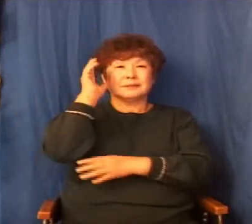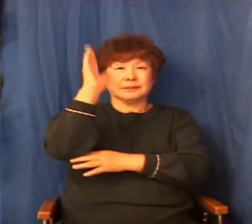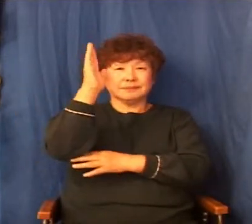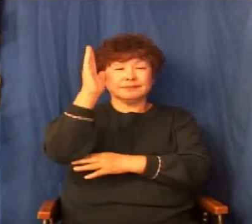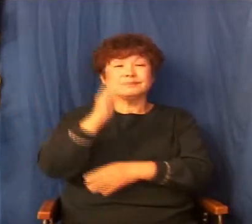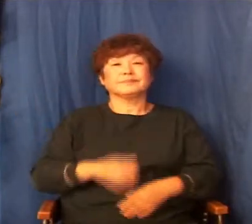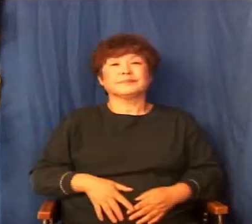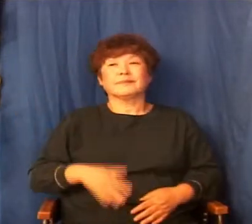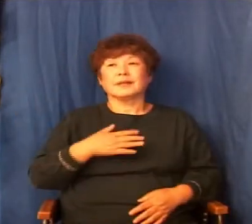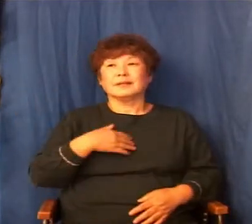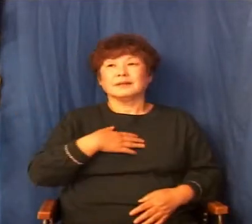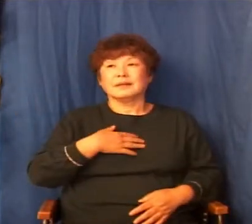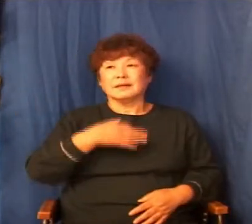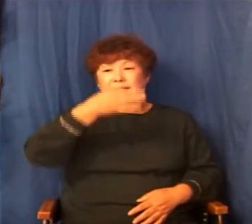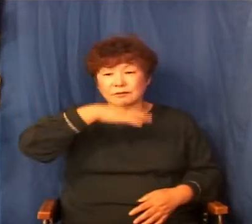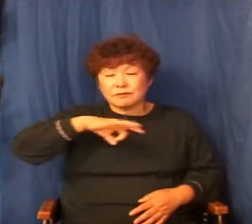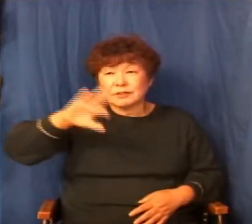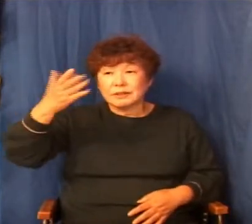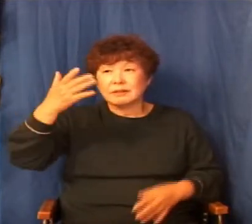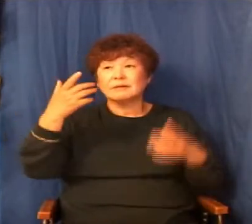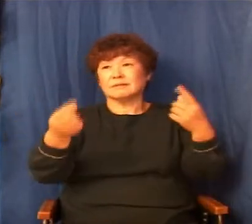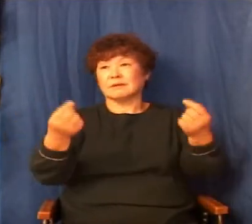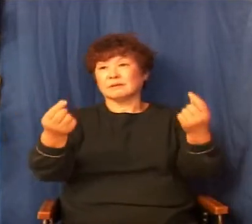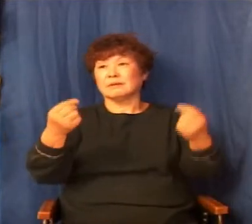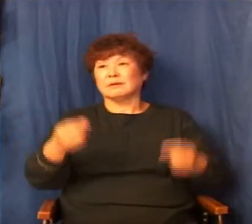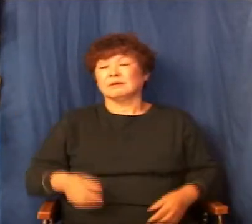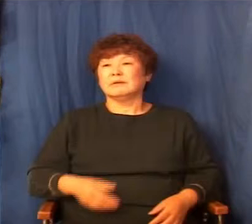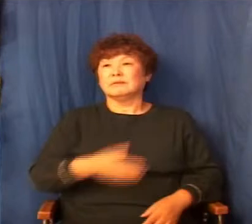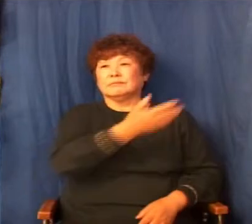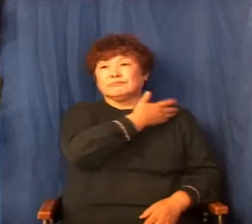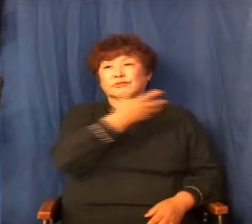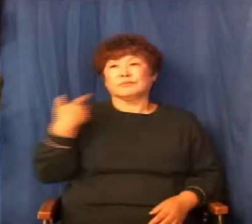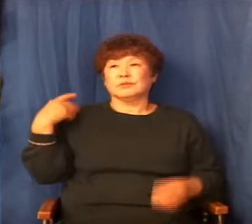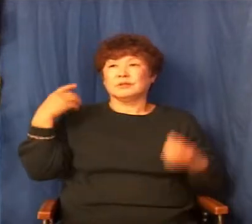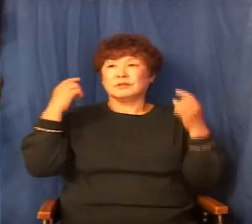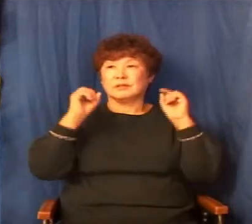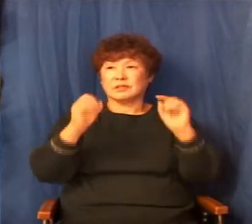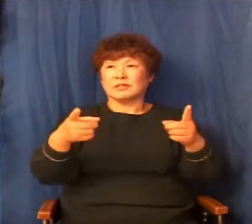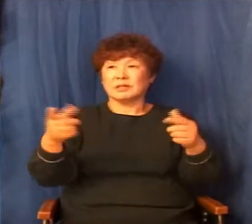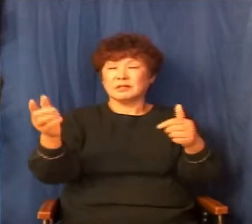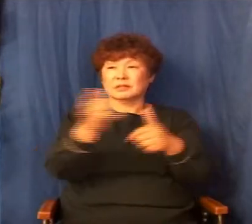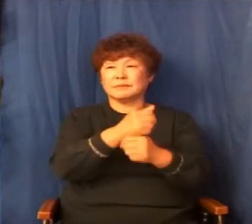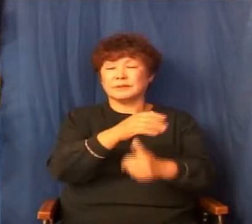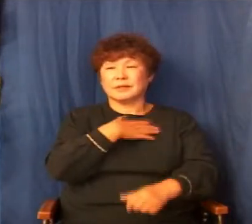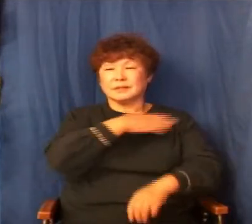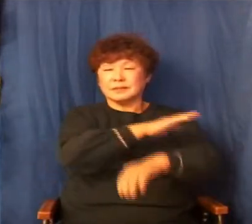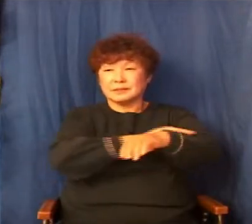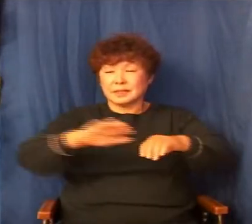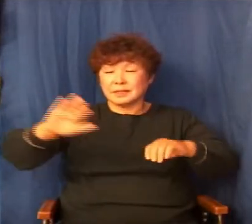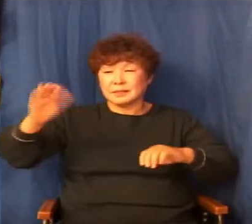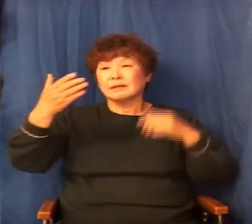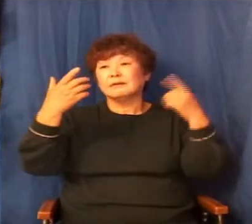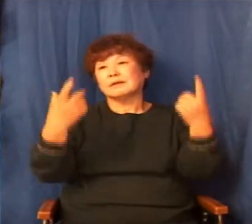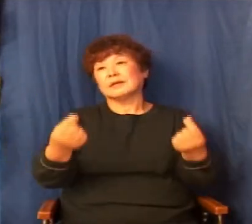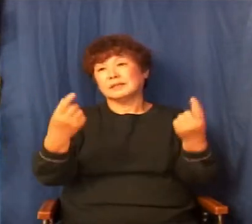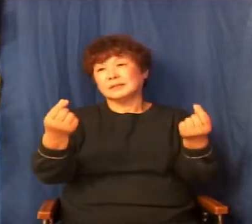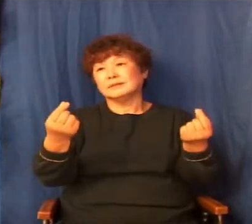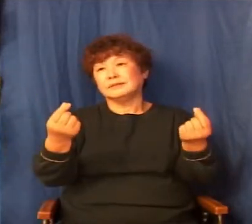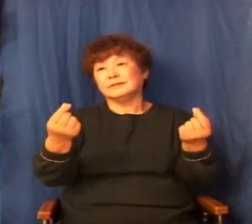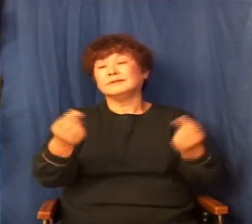나에게 유리한 것 같고 충분히 이 기회를 잡으면 내가 잘 풀릴 것 같은 그런